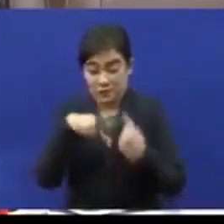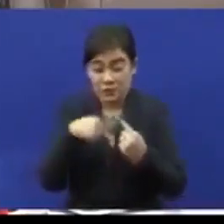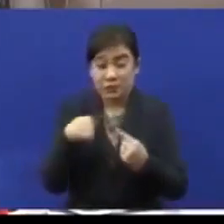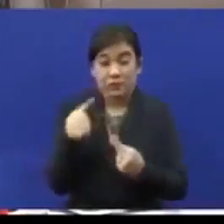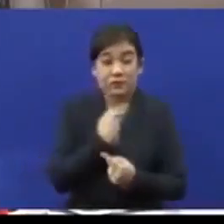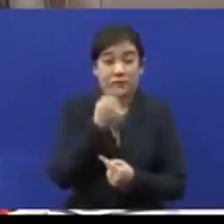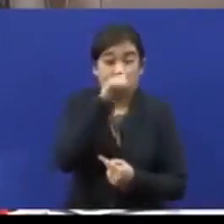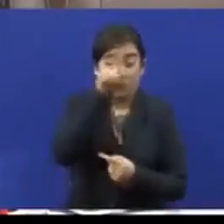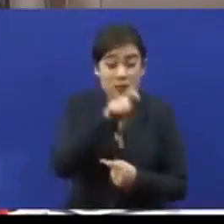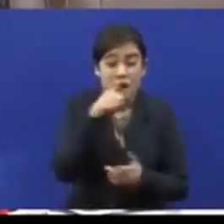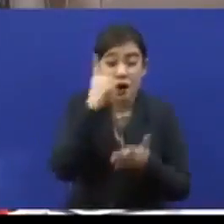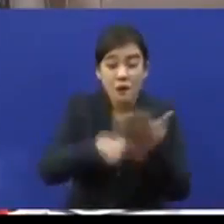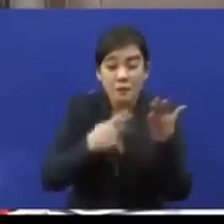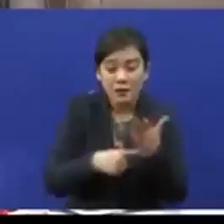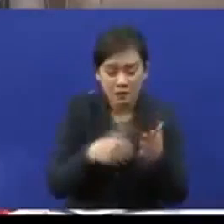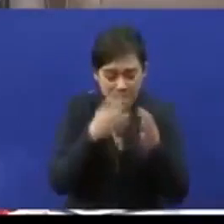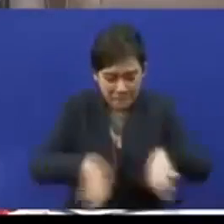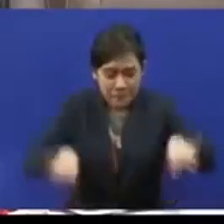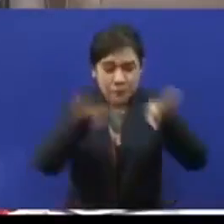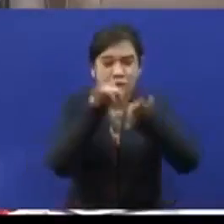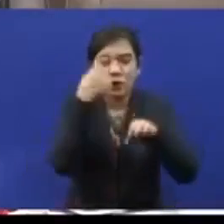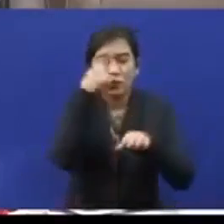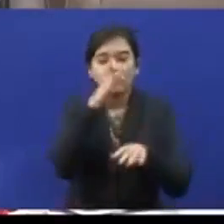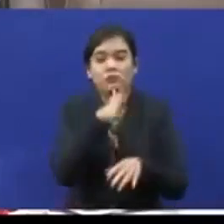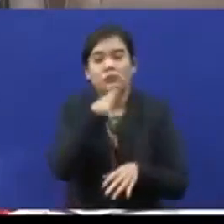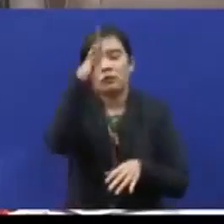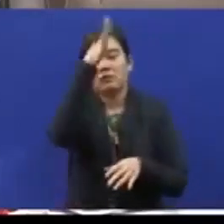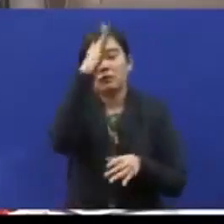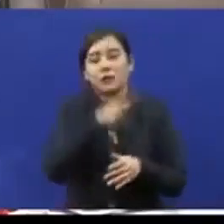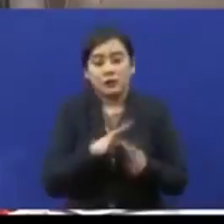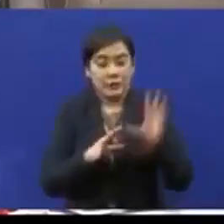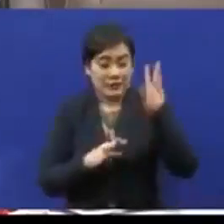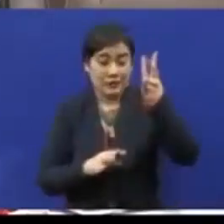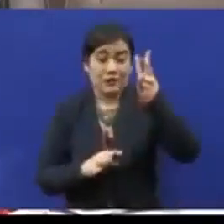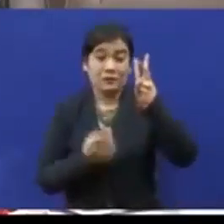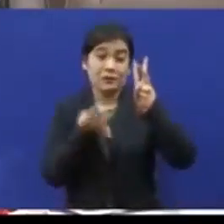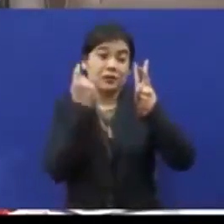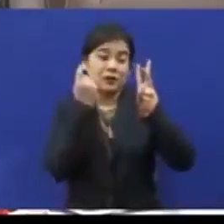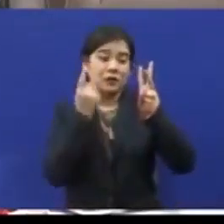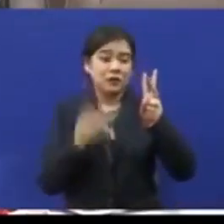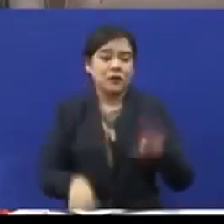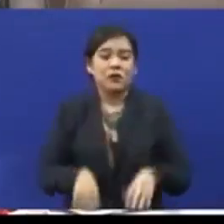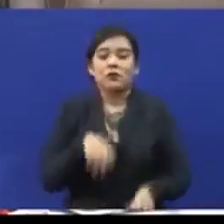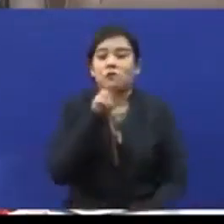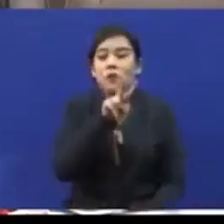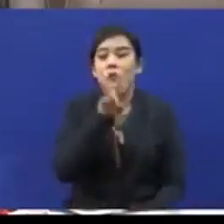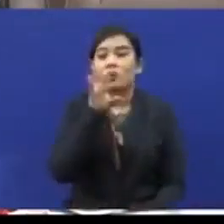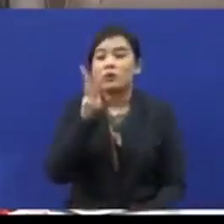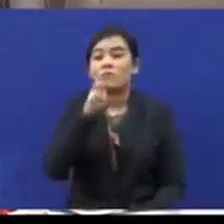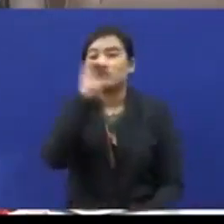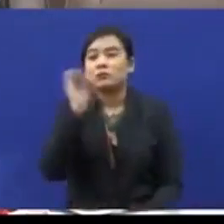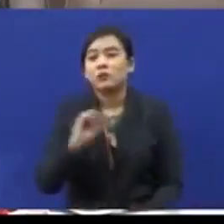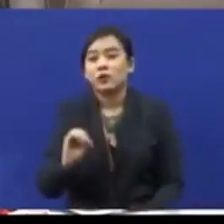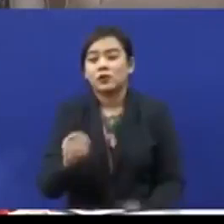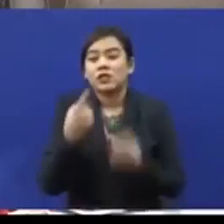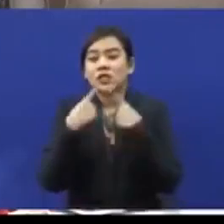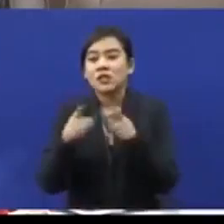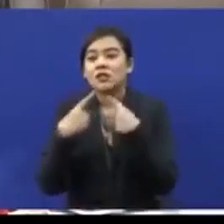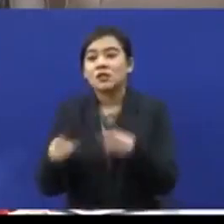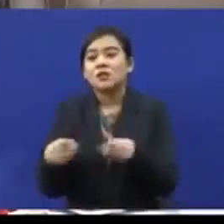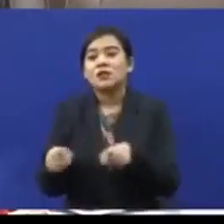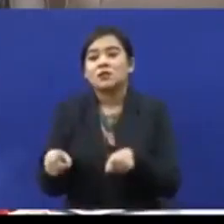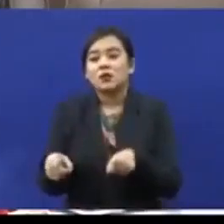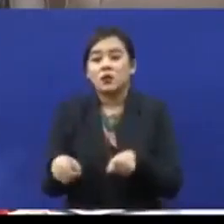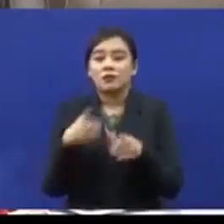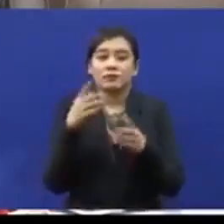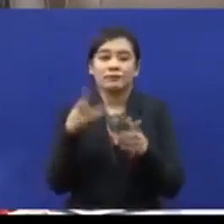apakah aspek yang paling utama kepada ibu bapa antara enam aspek ini, 26% responden memilih